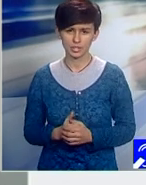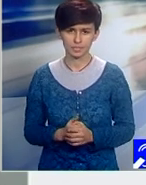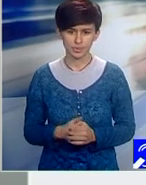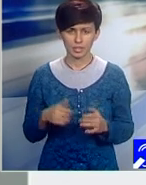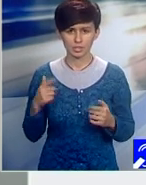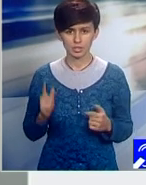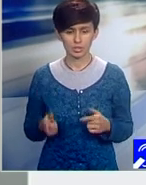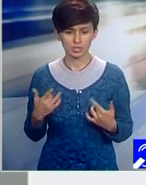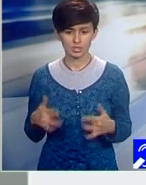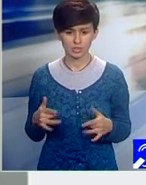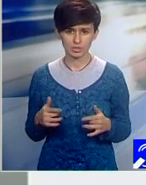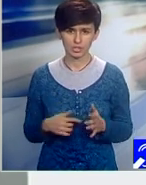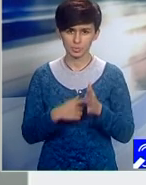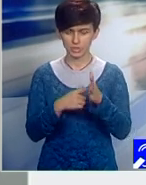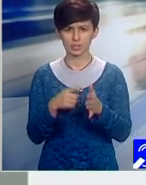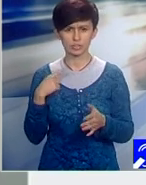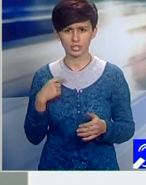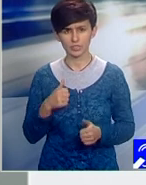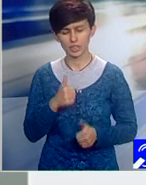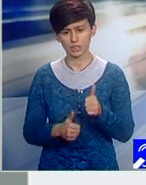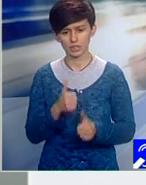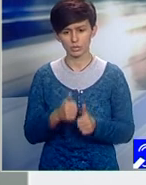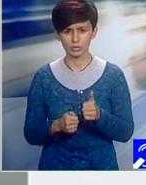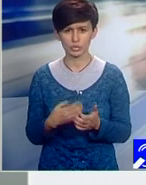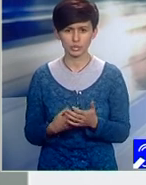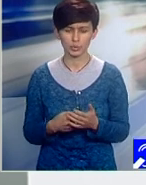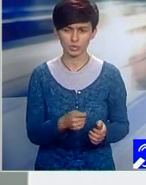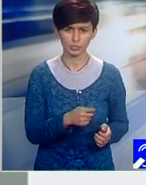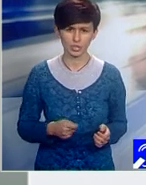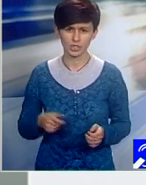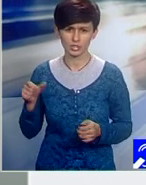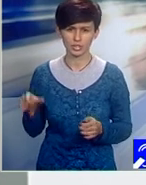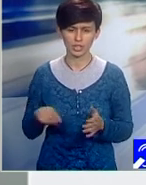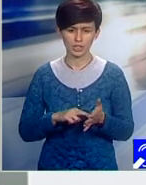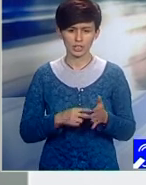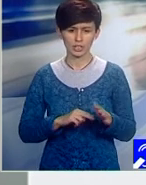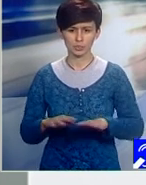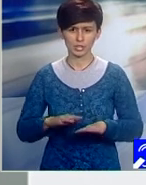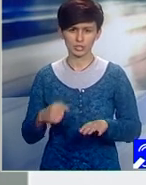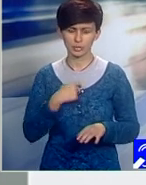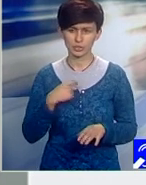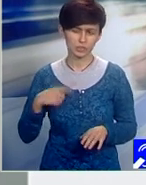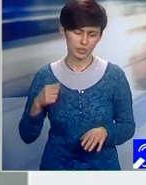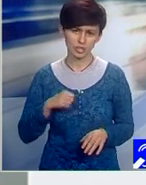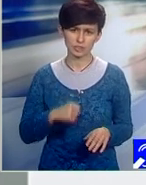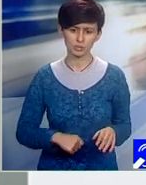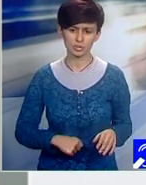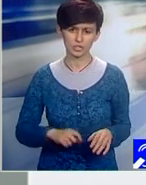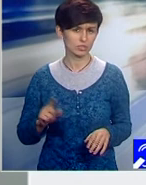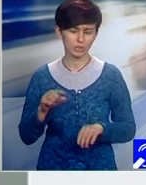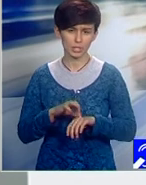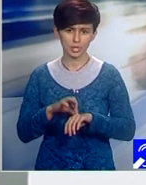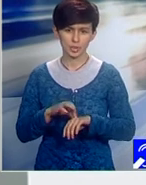prevede că vor fi concursuri pe proiecte, iar menegerii vor putea fi și alți profesioniști, nu doar medicii primari,